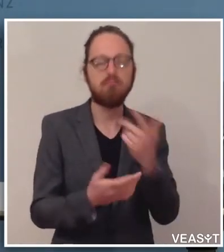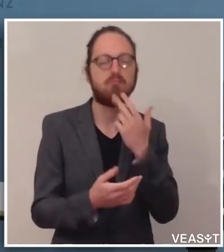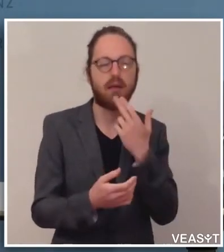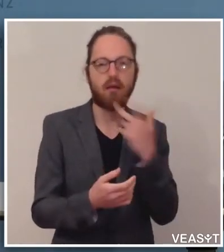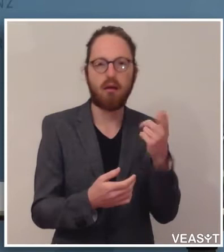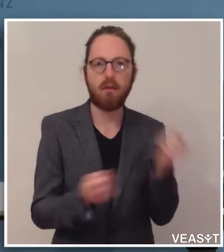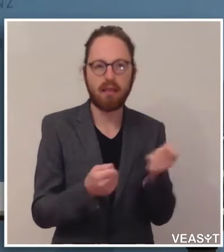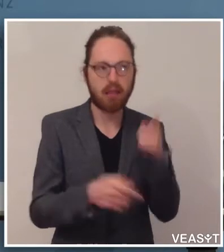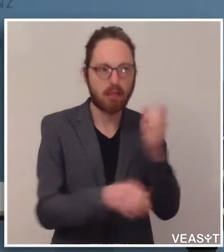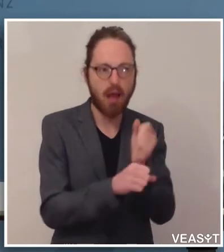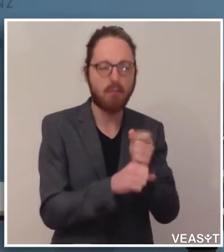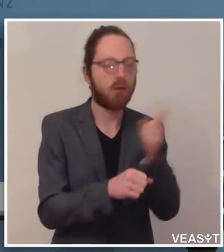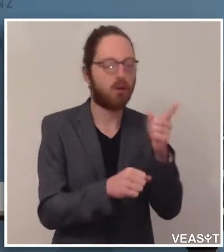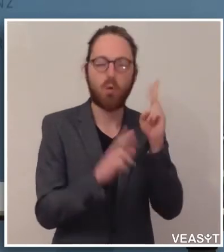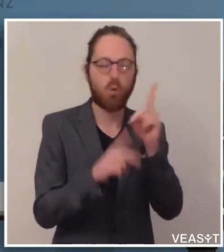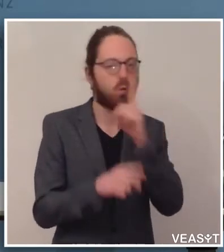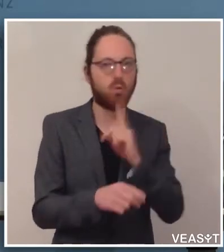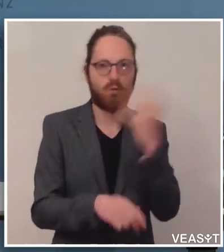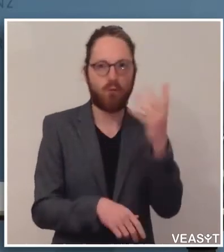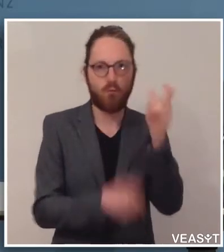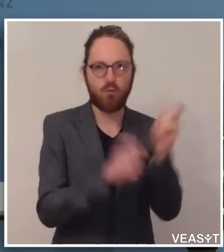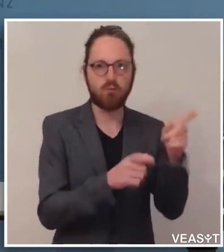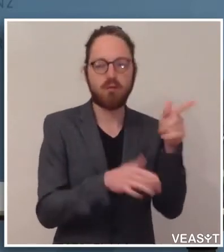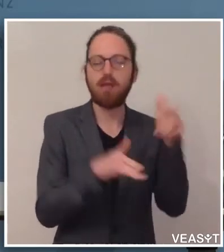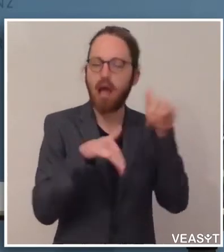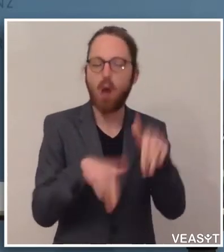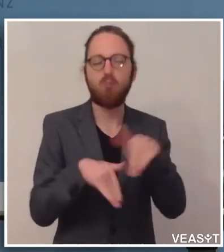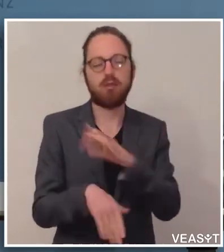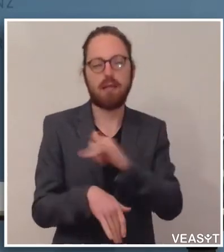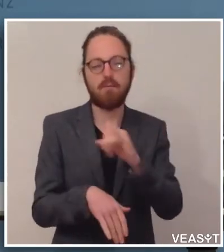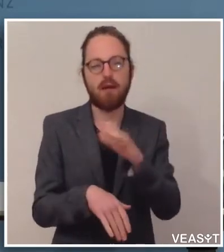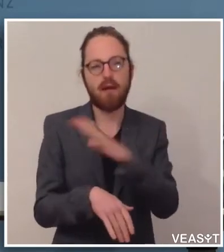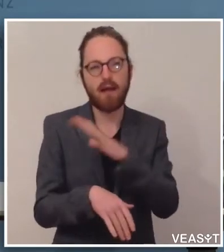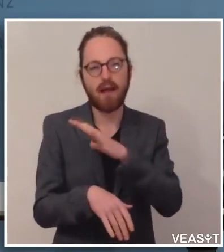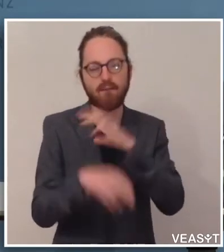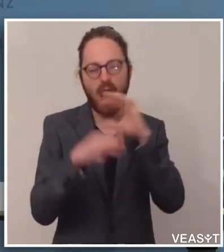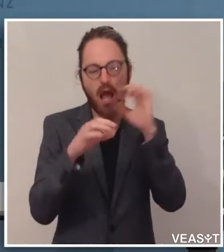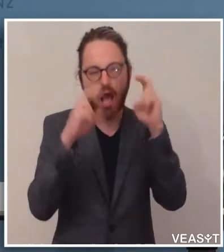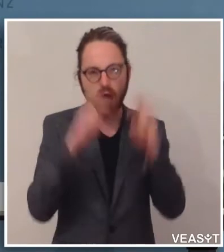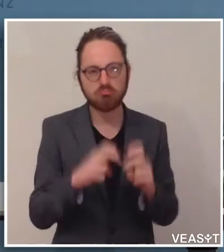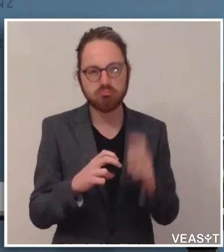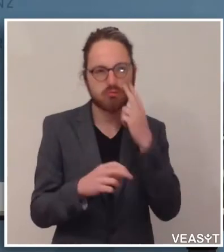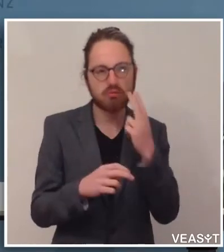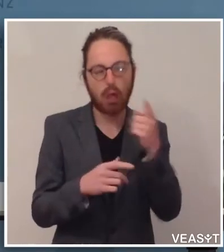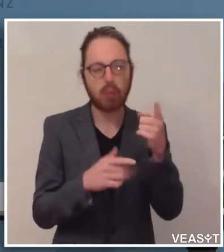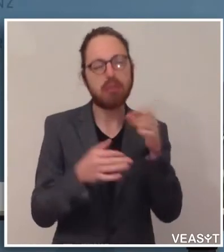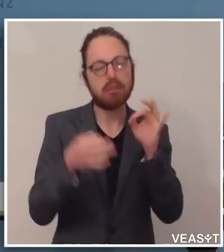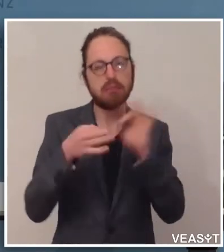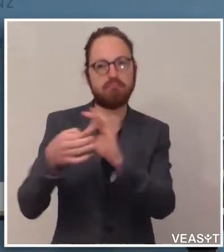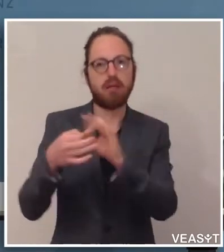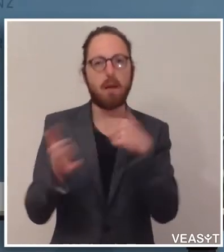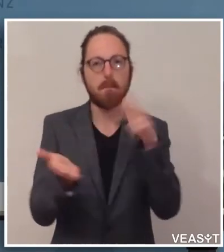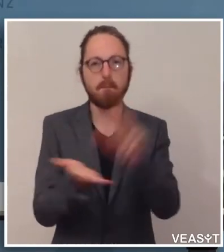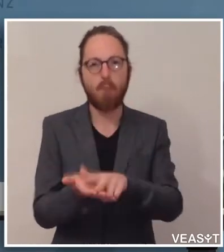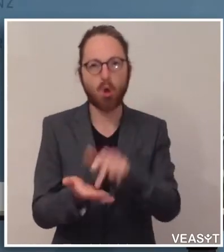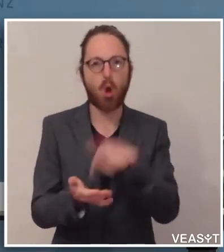Natürlich wiederum mit einer genauen Risikoanalyse. Wir beziehen uns auch ausdrücklich auf das Protokoll, das in Südtirol zusätzlich zwischen den